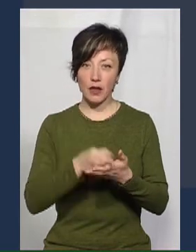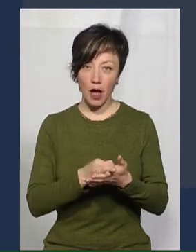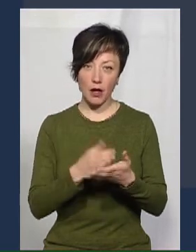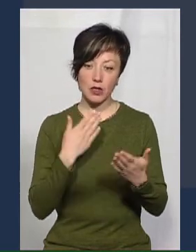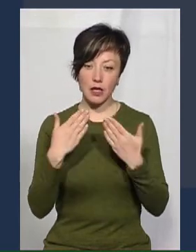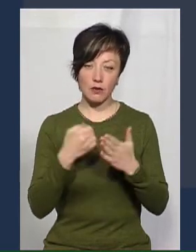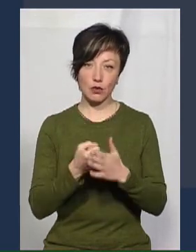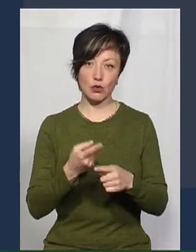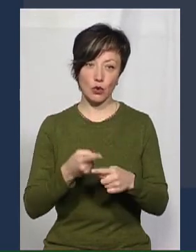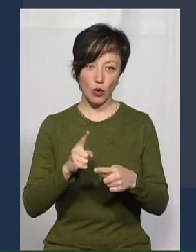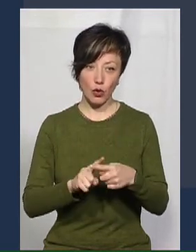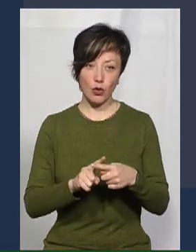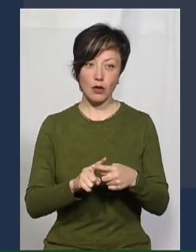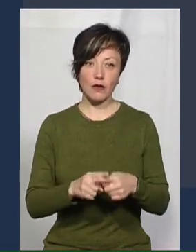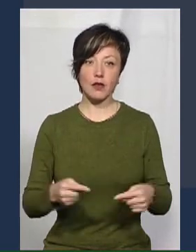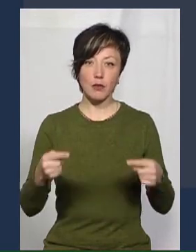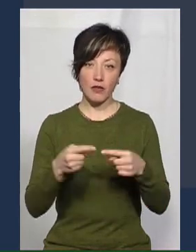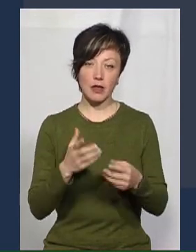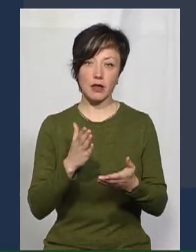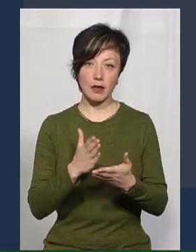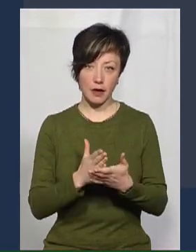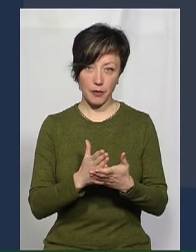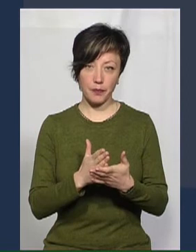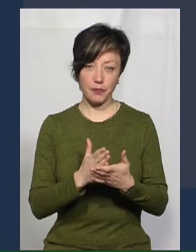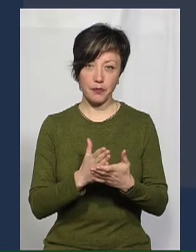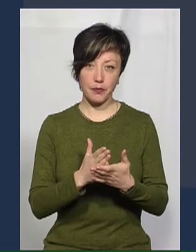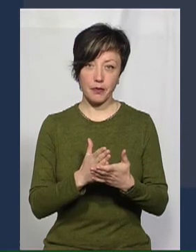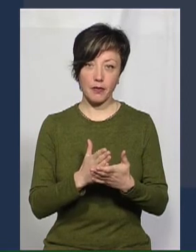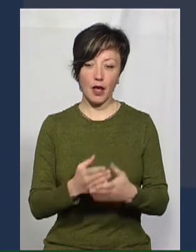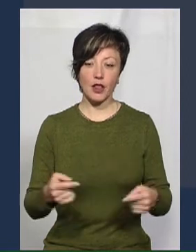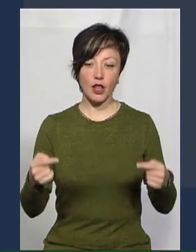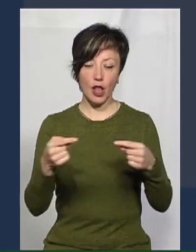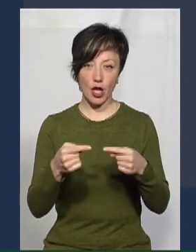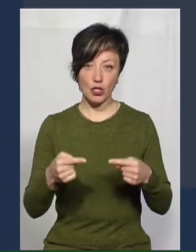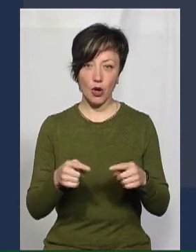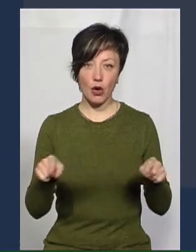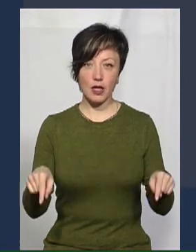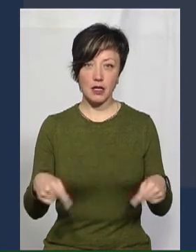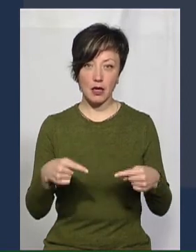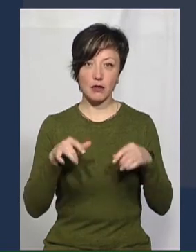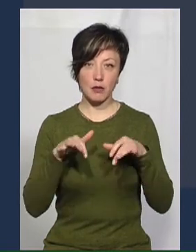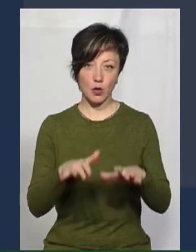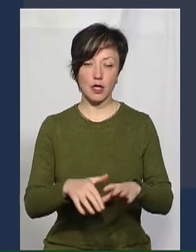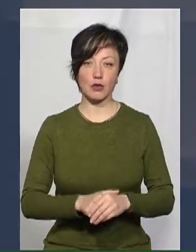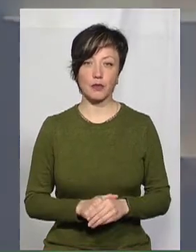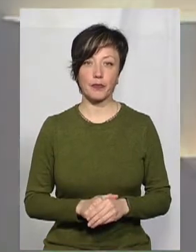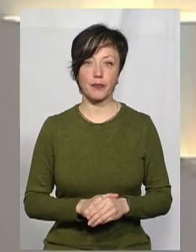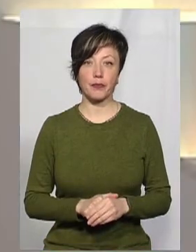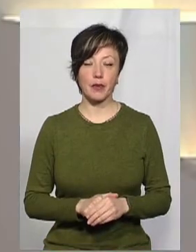ставляться до цього, то, відповідно, є і належна організація процесу.